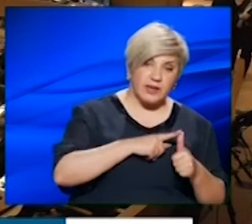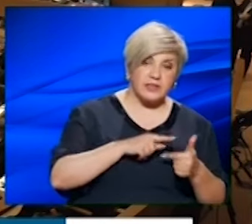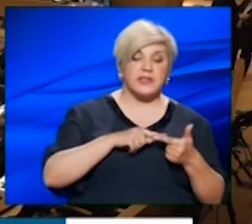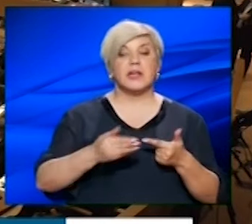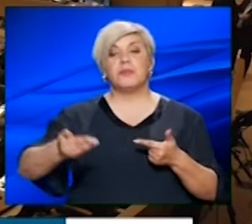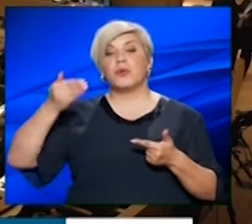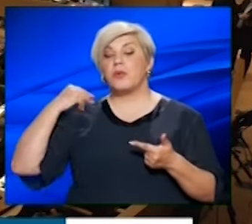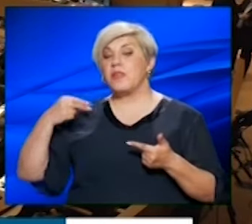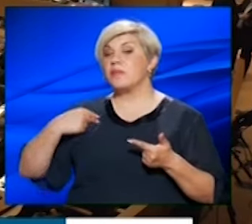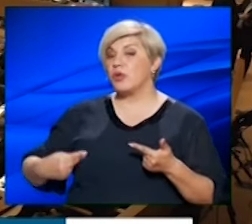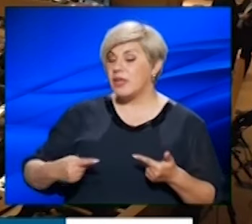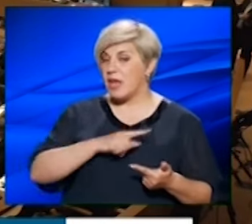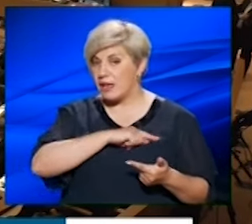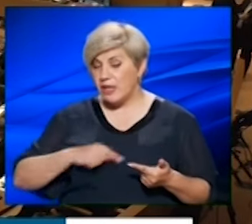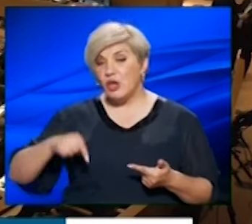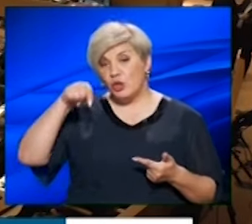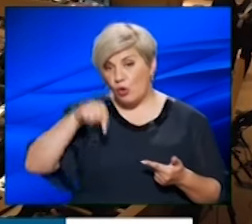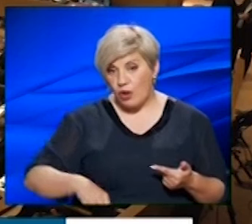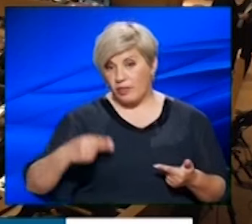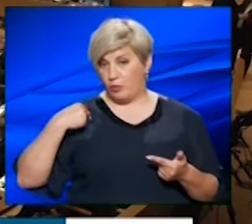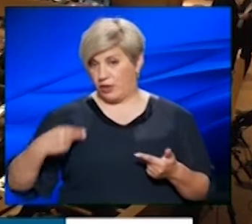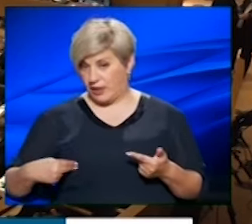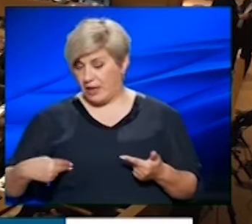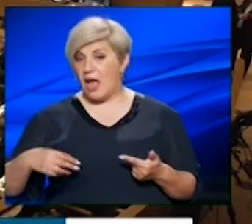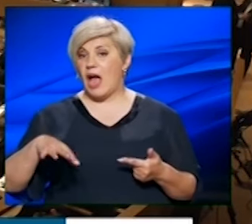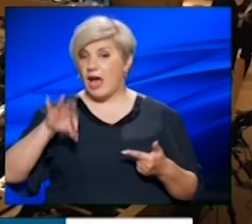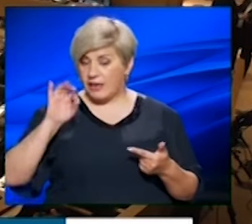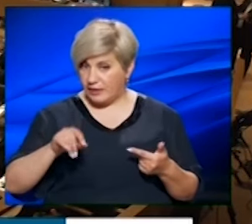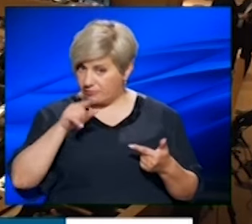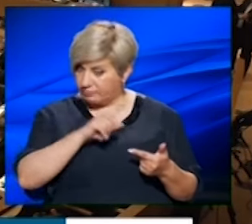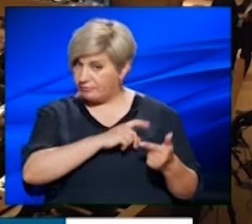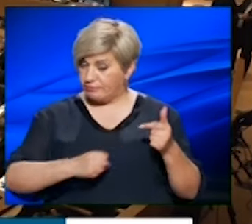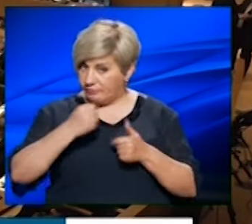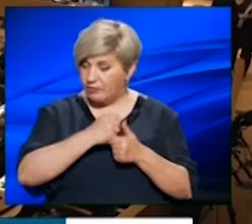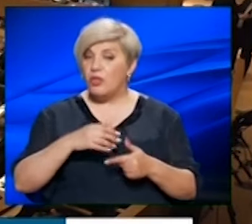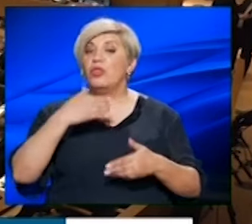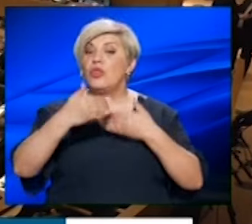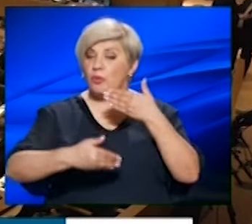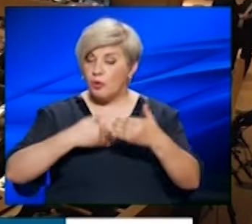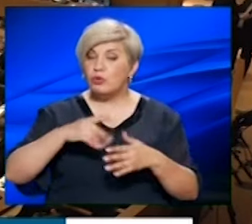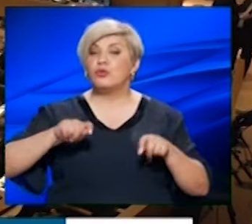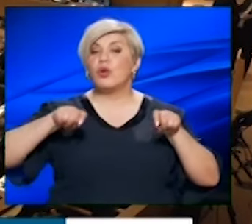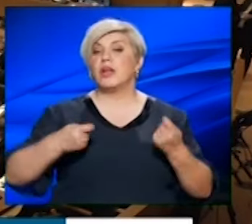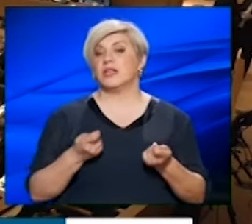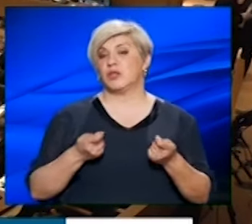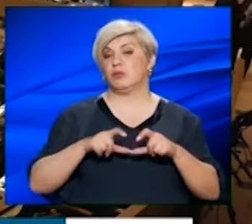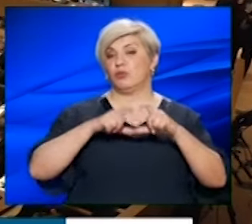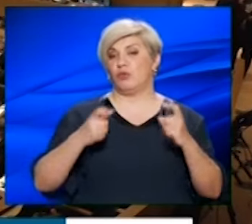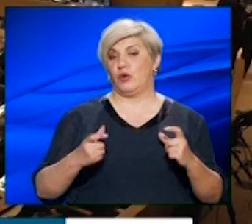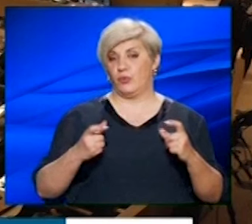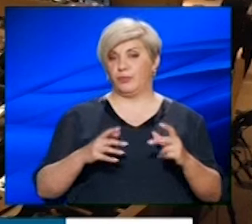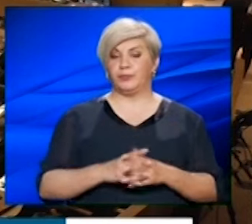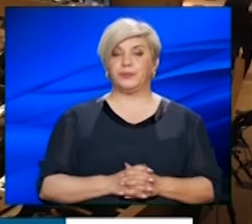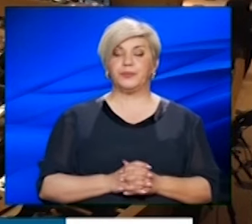είτε η προηγούμενη Δημοτική Αρχή, είτε η τωρινή Δημοτική Αρχή. Πάντως αυτό που έγινε γνώστο, ήταν ότι δρομολογούνταν το κλείσιμο του σχολείου.